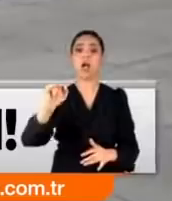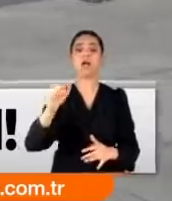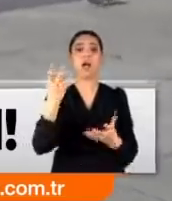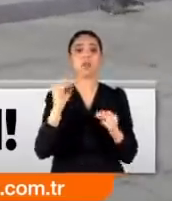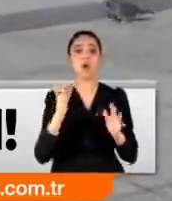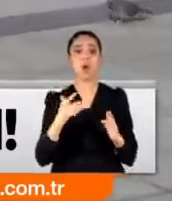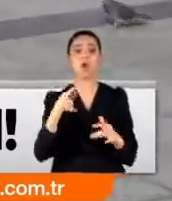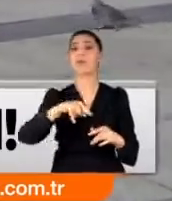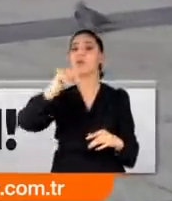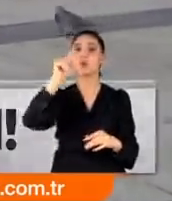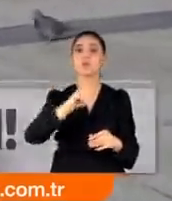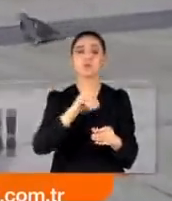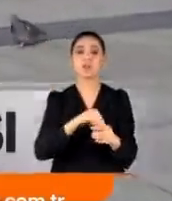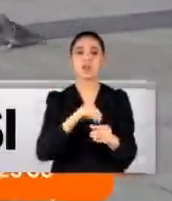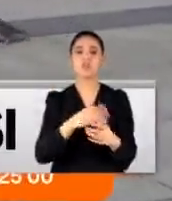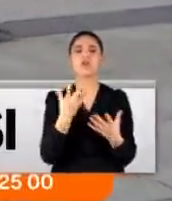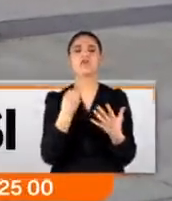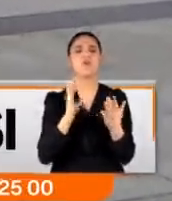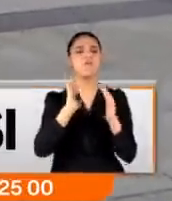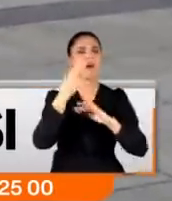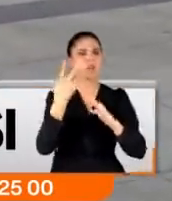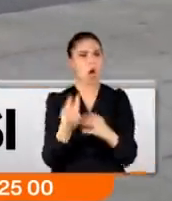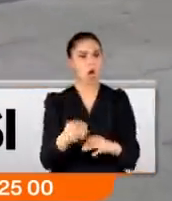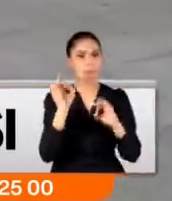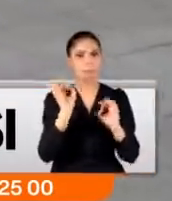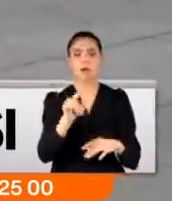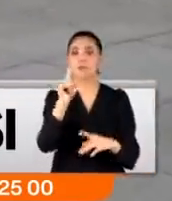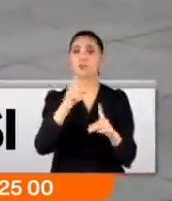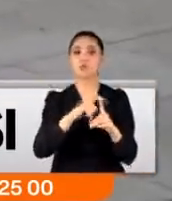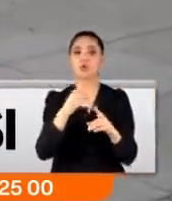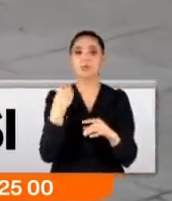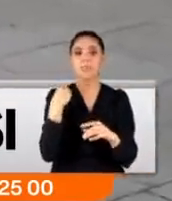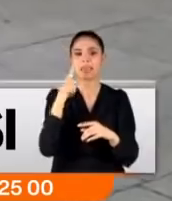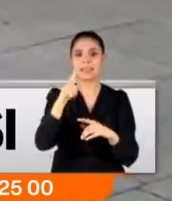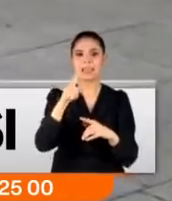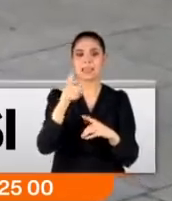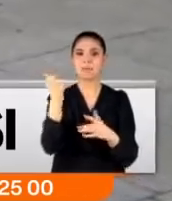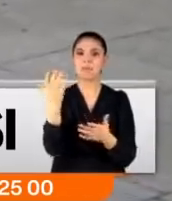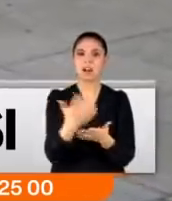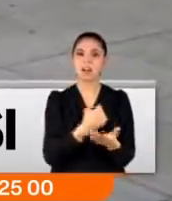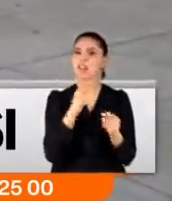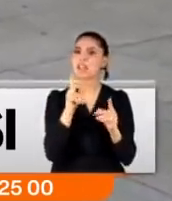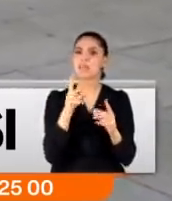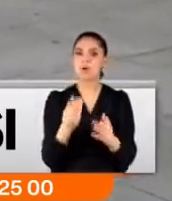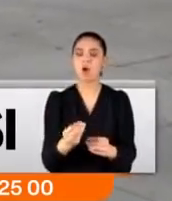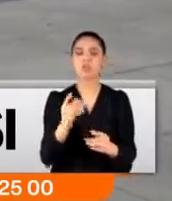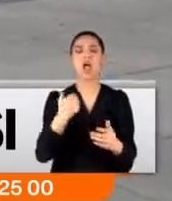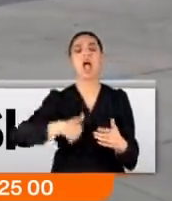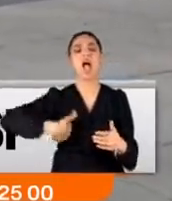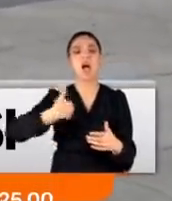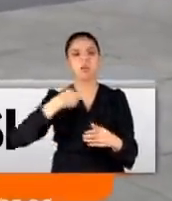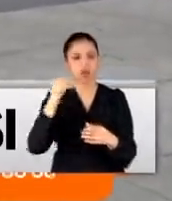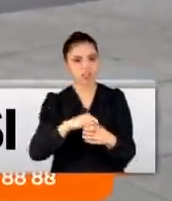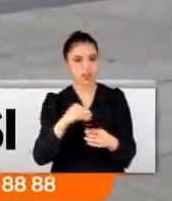varabiliyor. Günümüzde çok fazla yaşanmaya başlandı. İşte bu durumda yeni bir gelir kapısına dönüştü. Hem avukatlar için